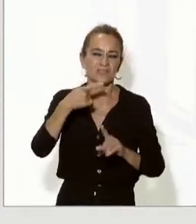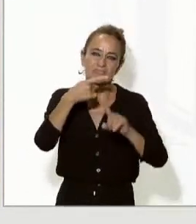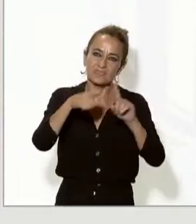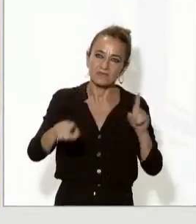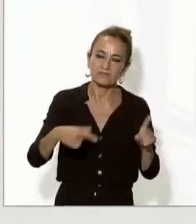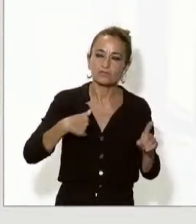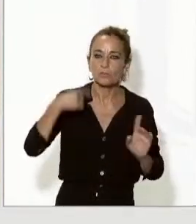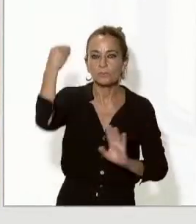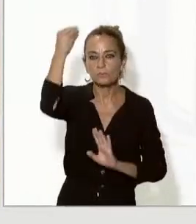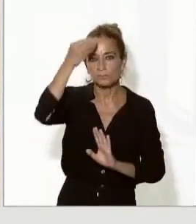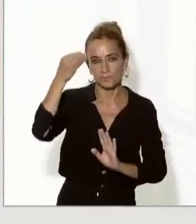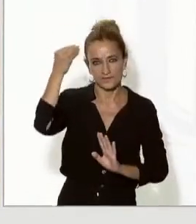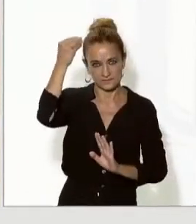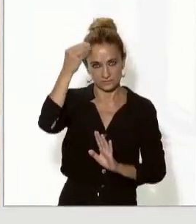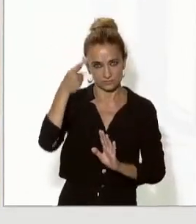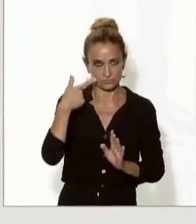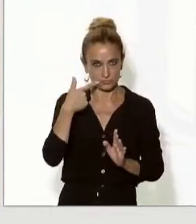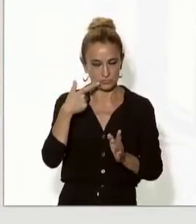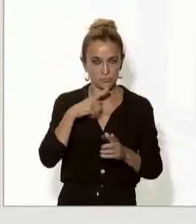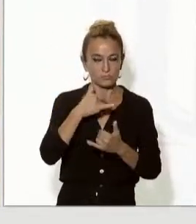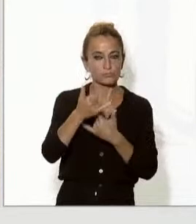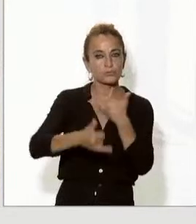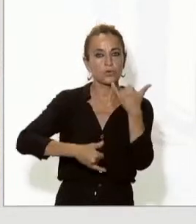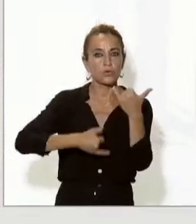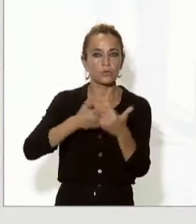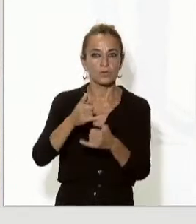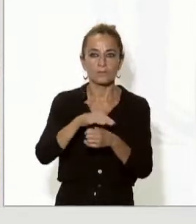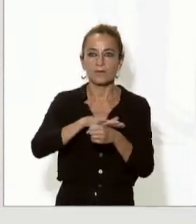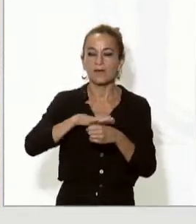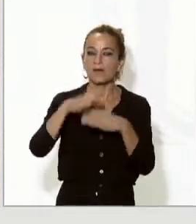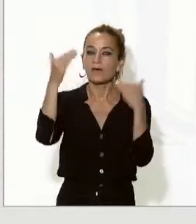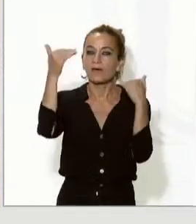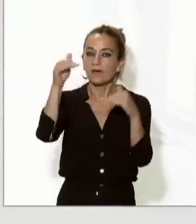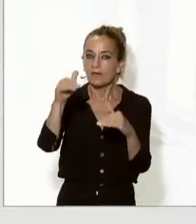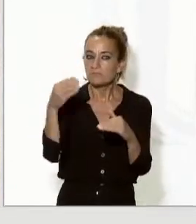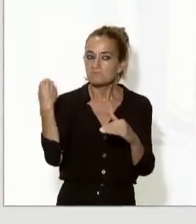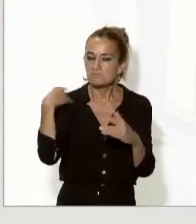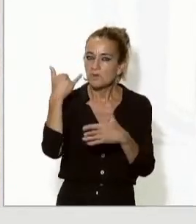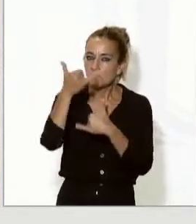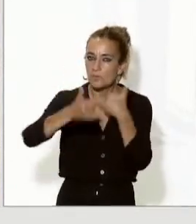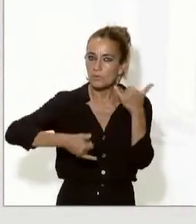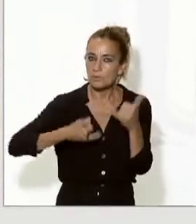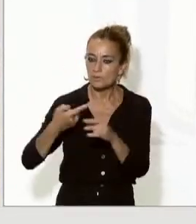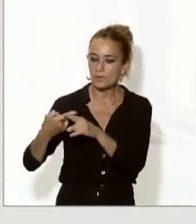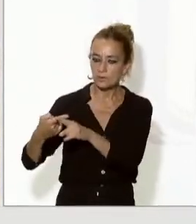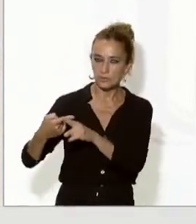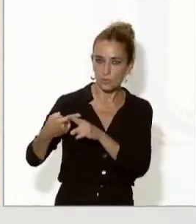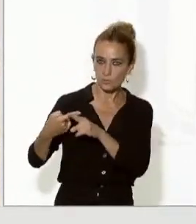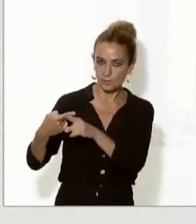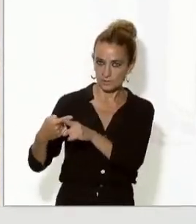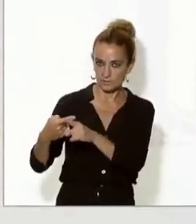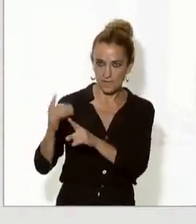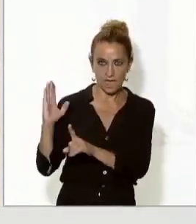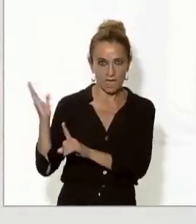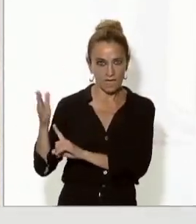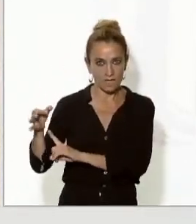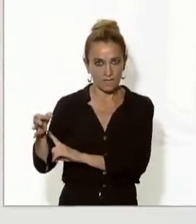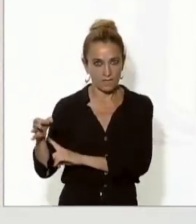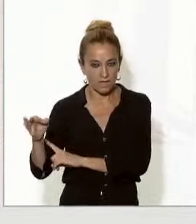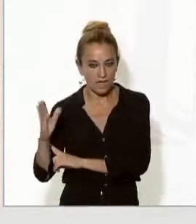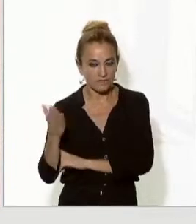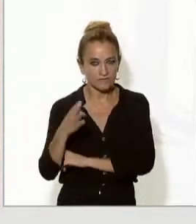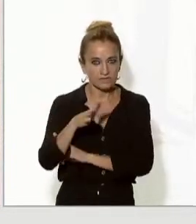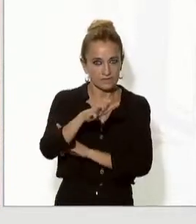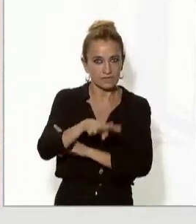en matèria d'habitatge com he dit abans és una problemàtica comuna que afecta Andorra que afecta